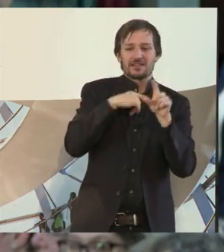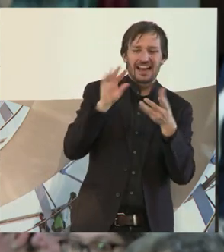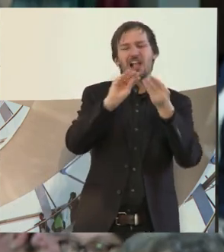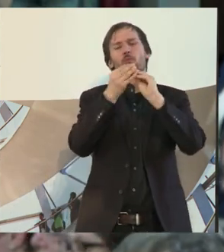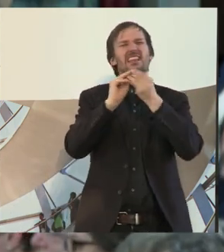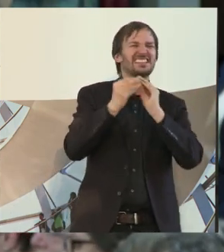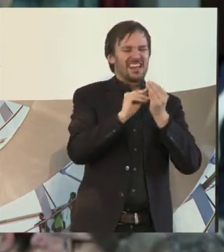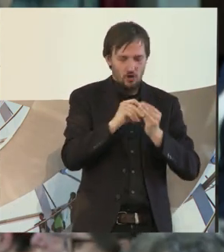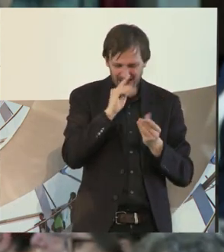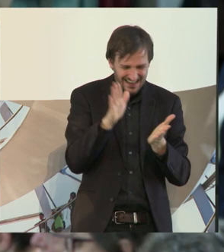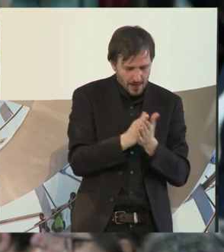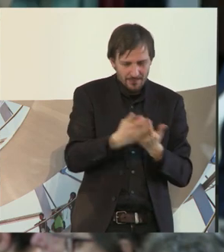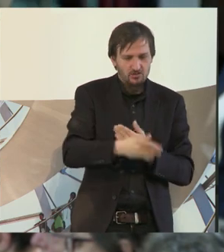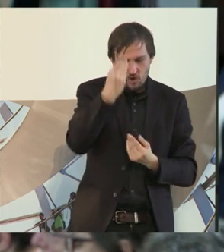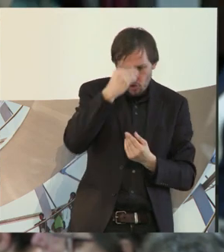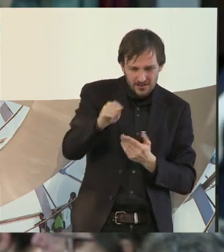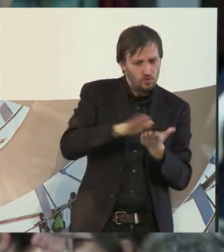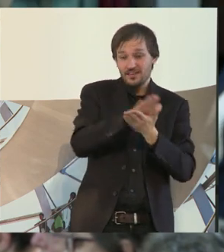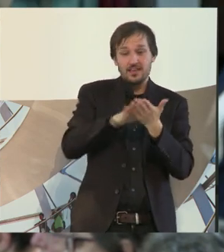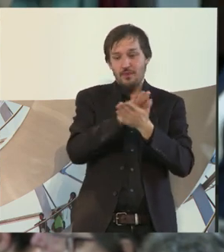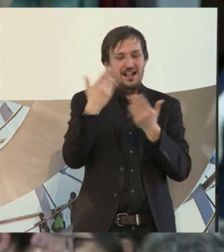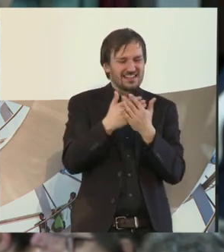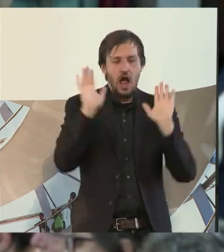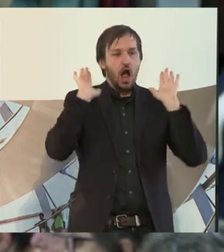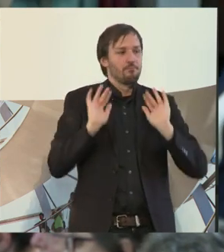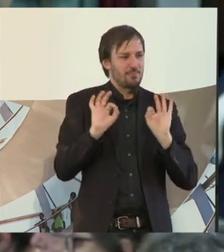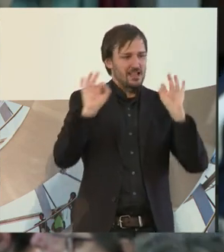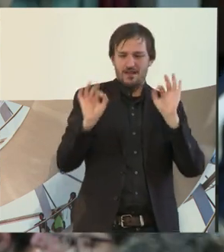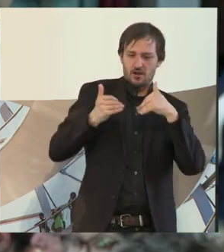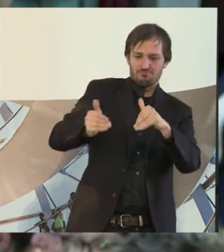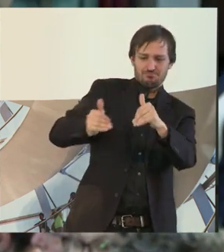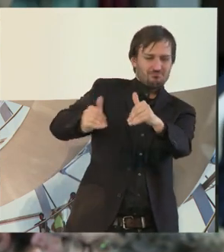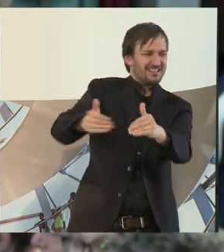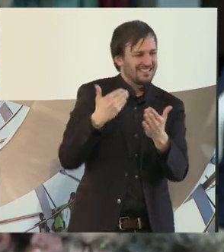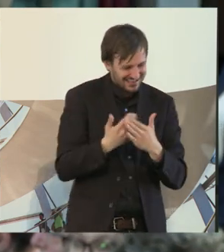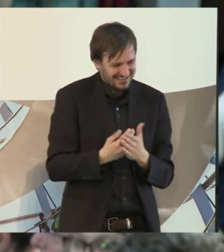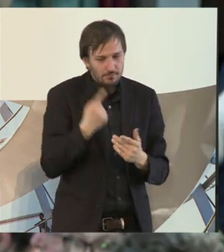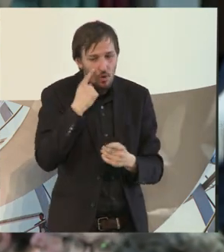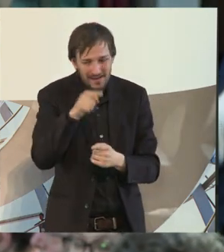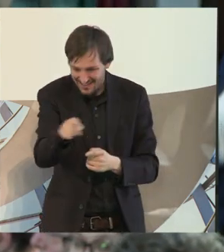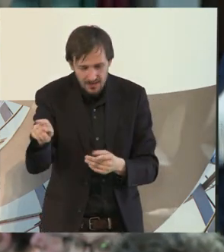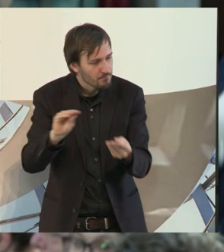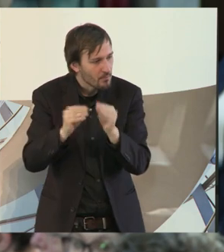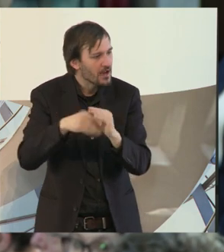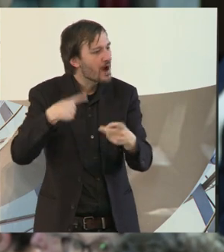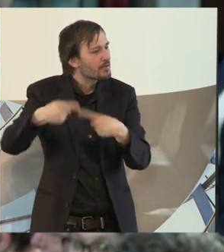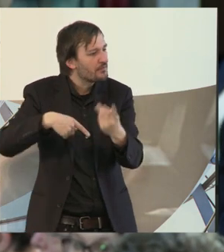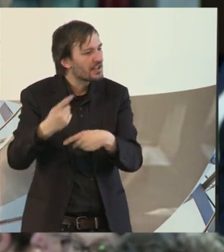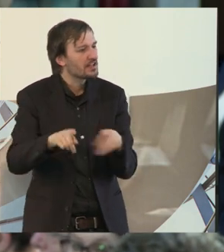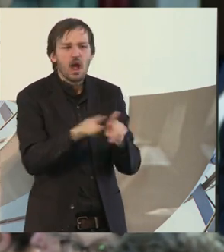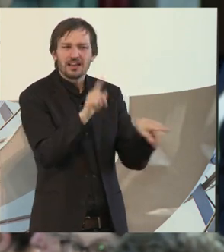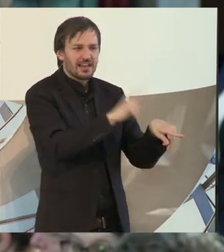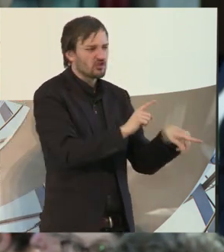ich nie mehr los. Und um Gottes Willen, da fange ich gleich gar nicht an. Diese Stellen werden im Moment abgewickelt und gleichzeitig wird Geld